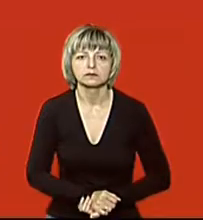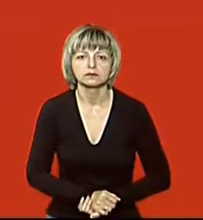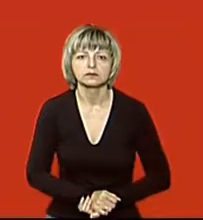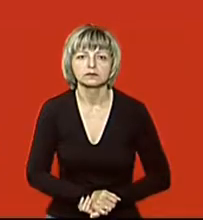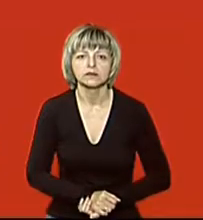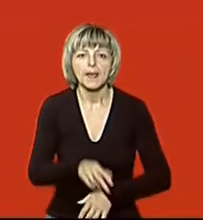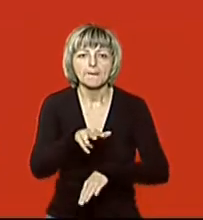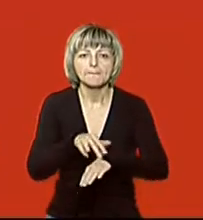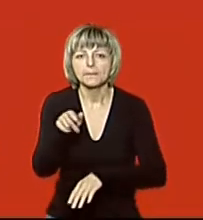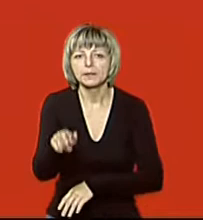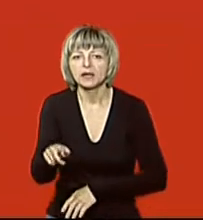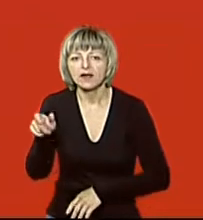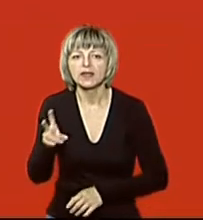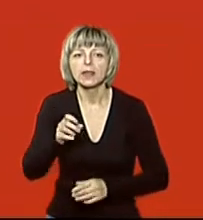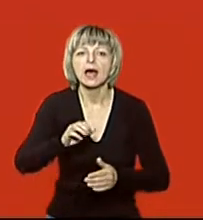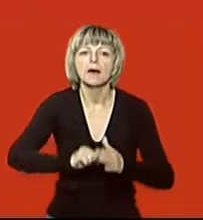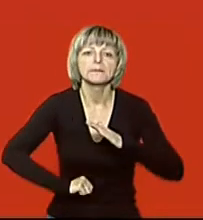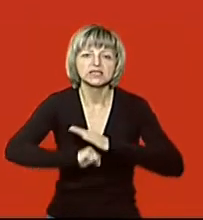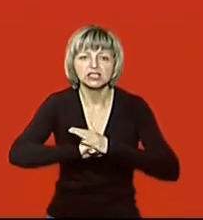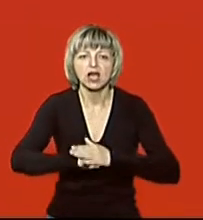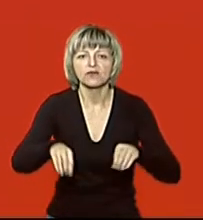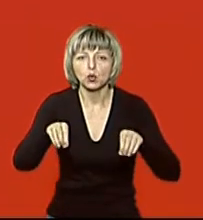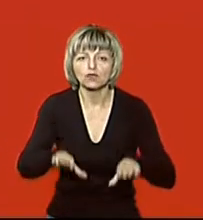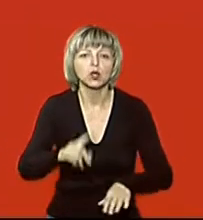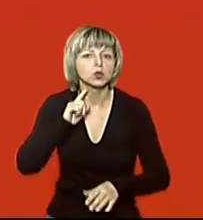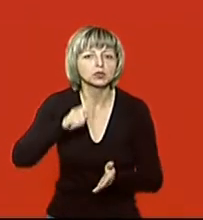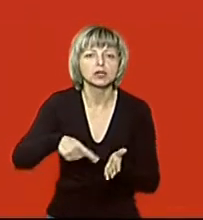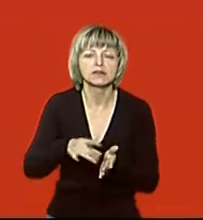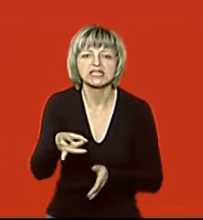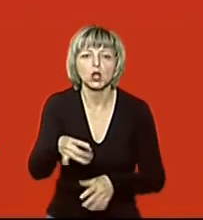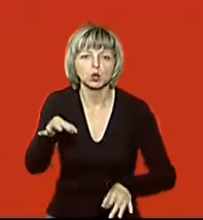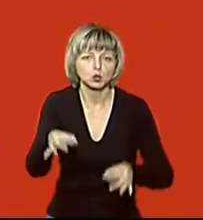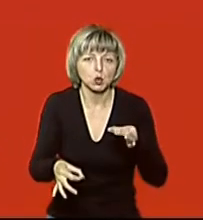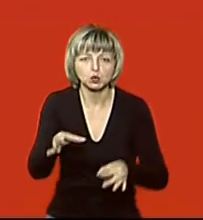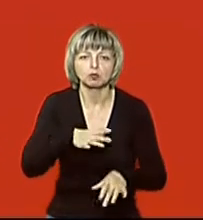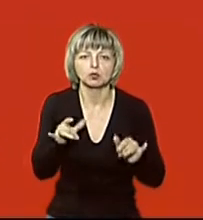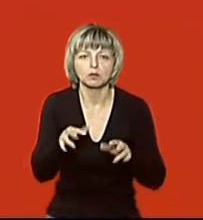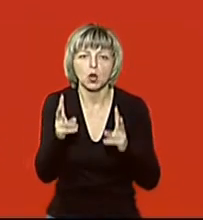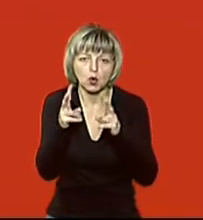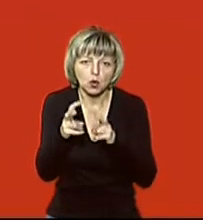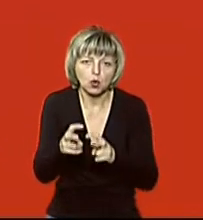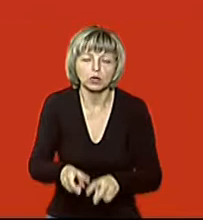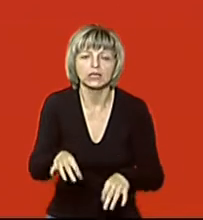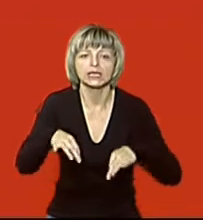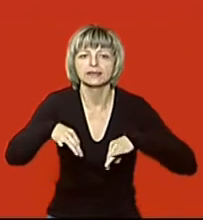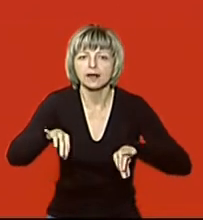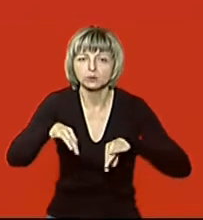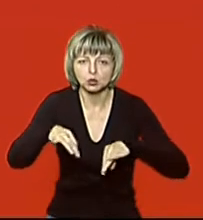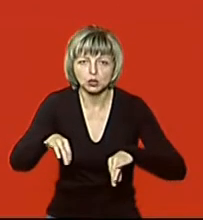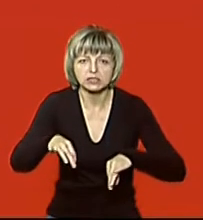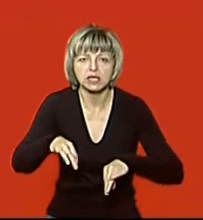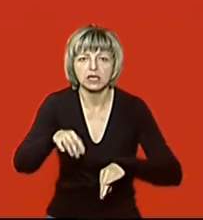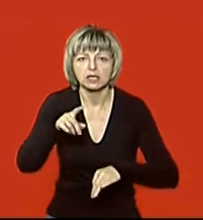Правоохоронцями на підставі ухвали Луцького міськрайонного суду було проведено огляд транспортного засобу